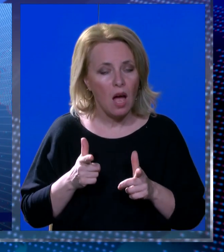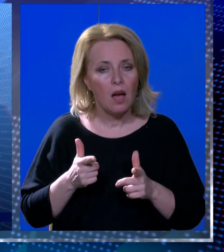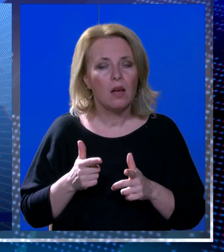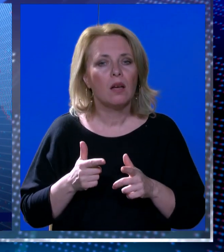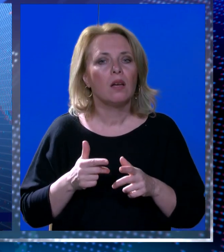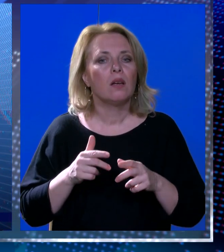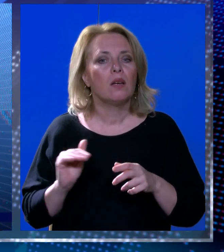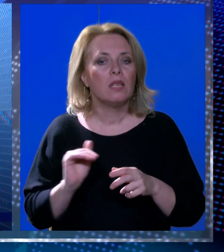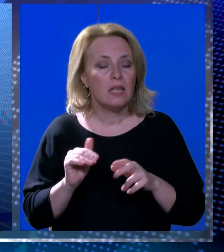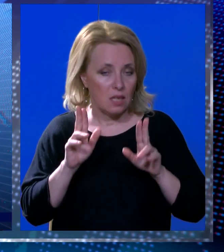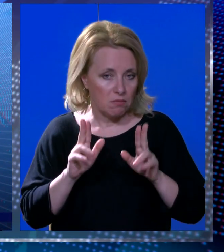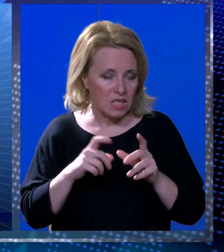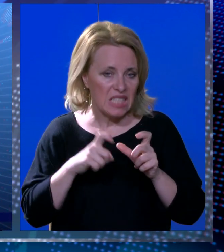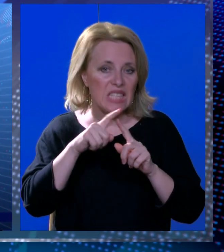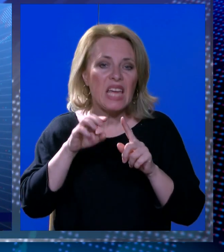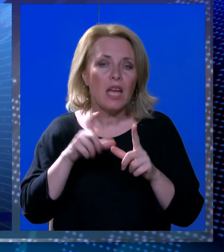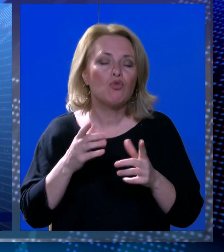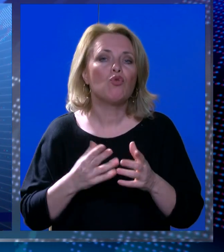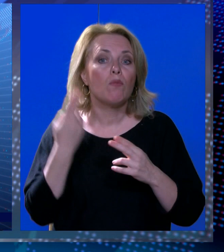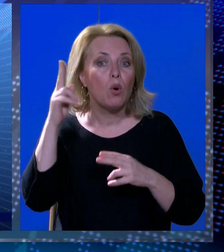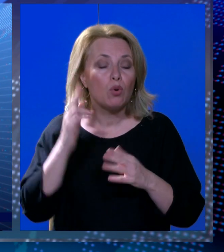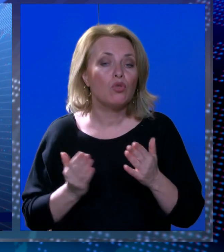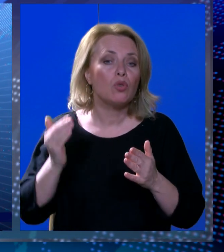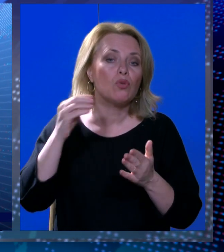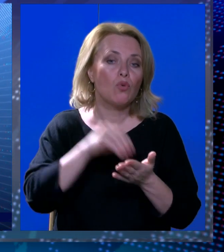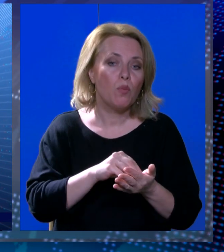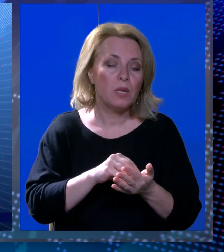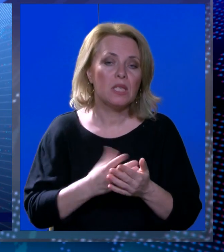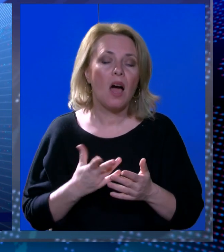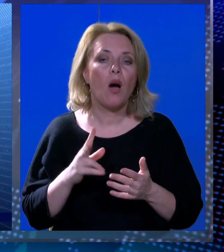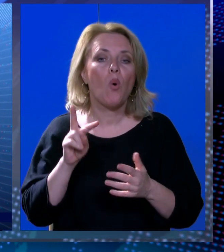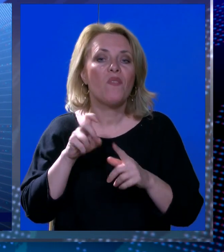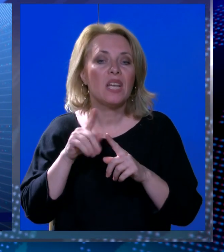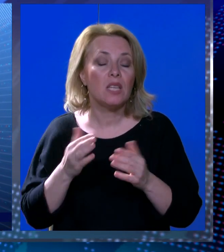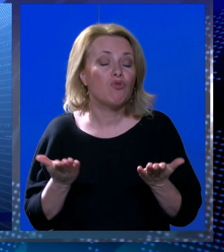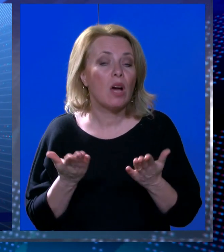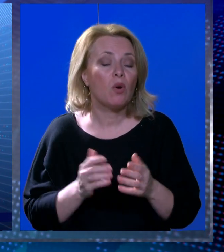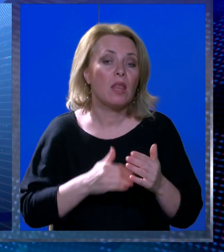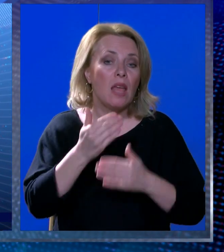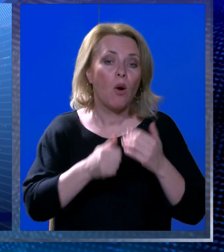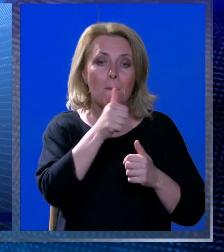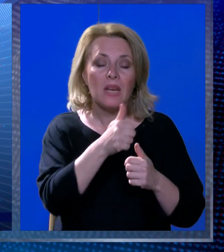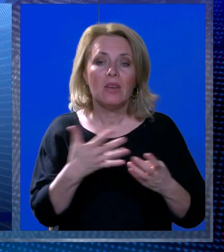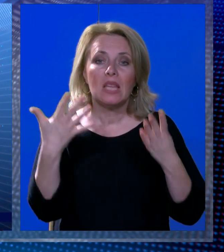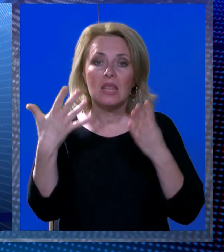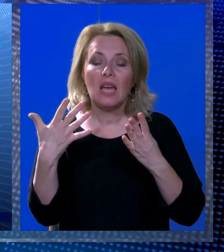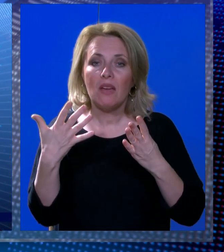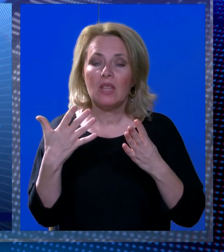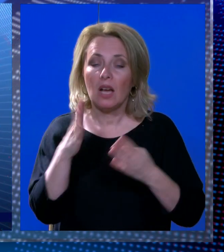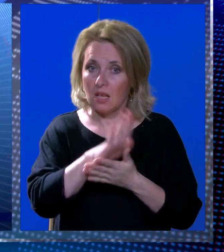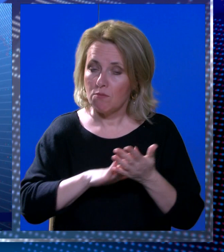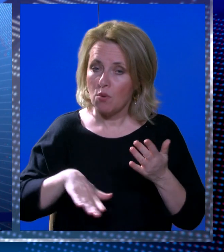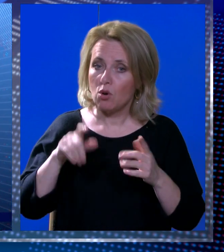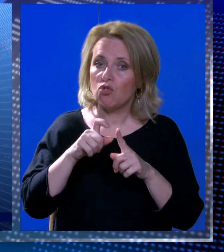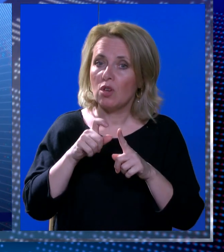starosti stječu samim tim i mogućnost upisa u vrtić, tako da i nakon 1.9. kada je počela sama